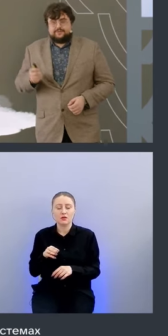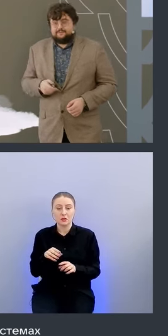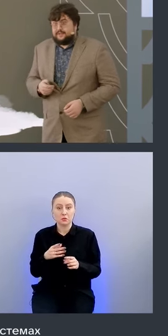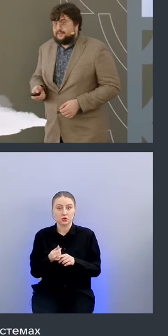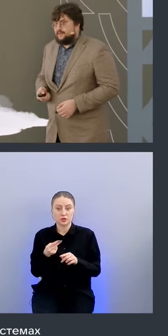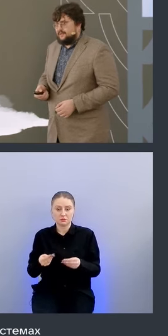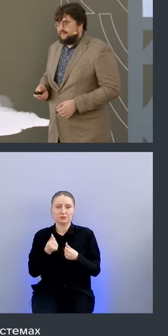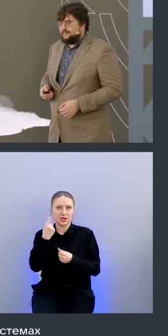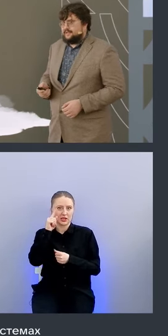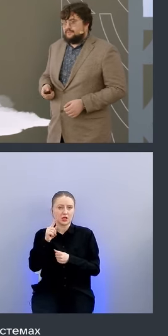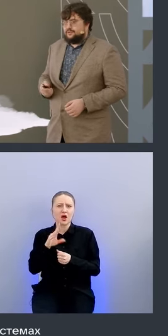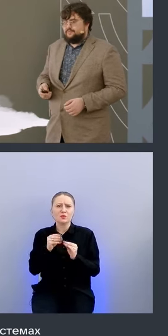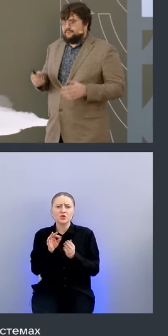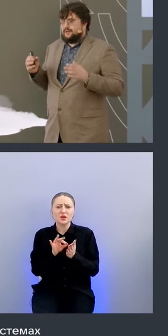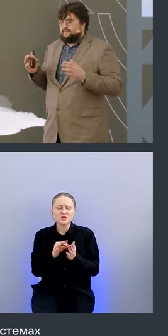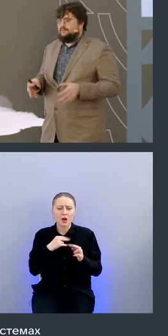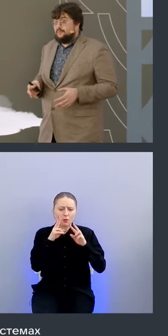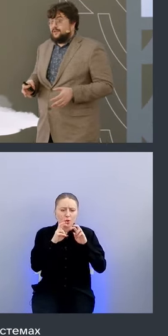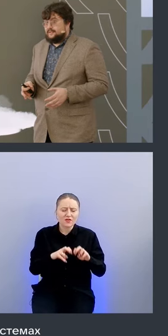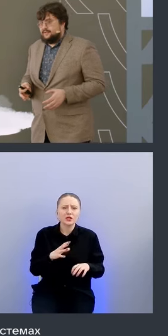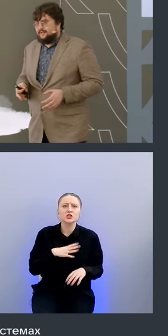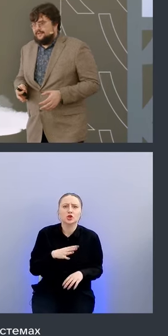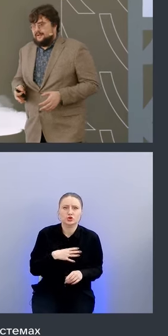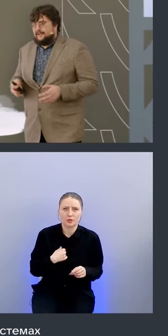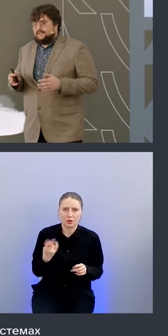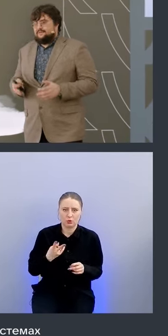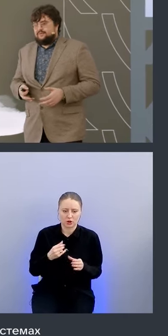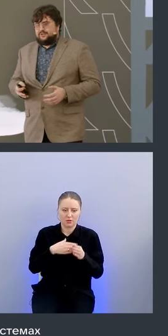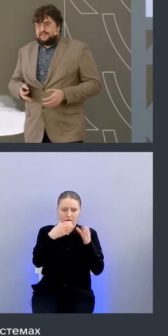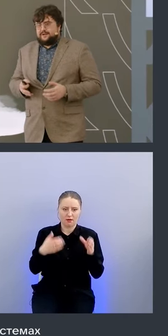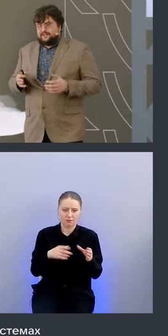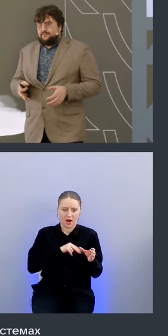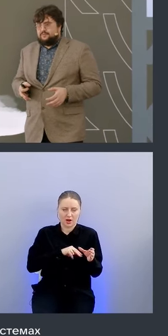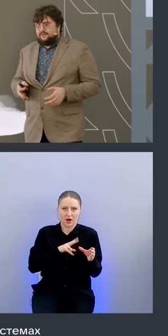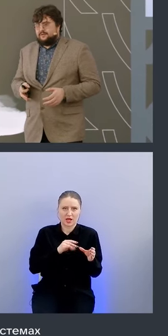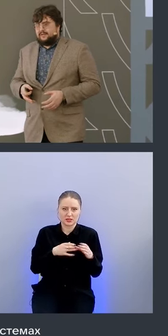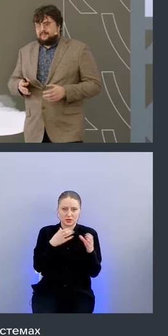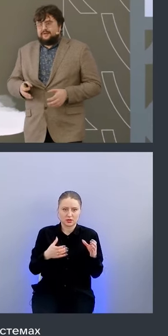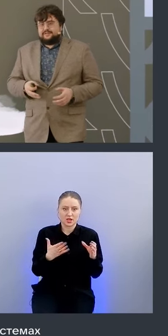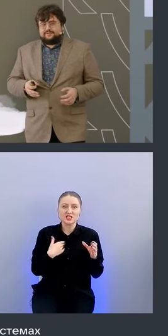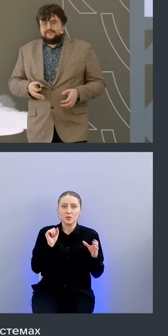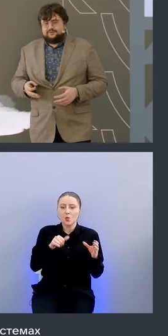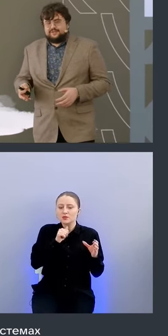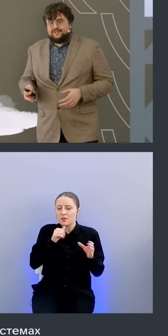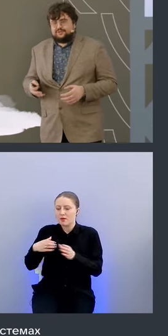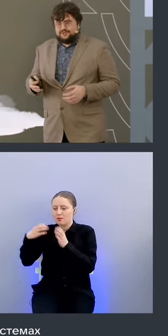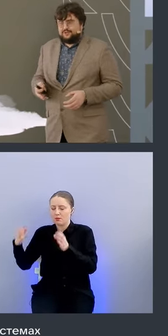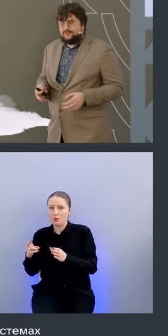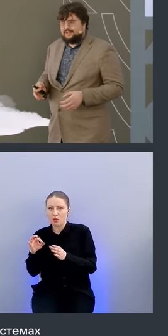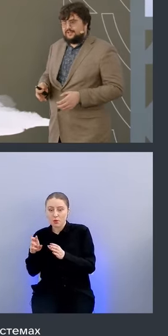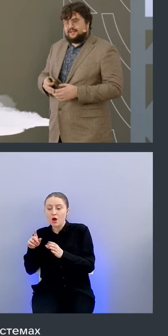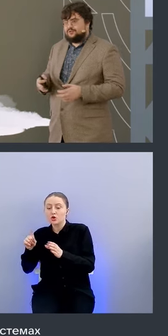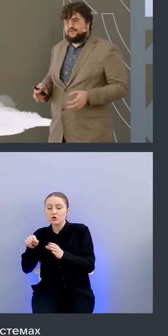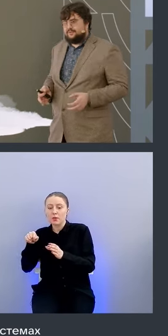зачем нам вообще в принципе проверять это все прям на боевом кластере если мы можем собрать с бомб и отправить это в security gate чтобы